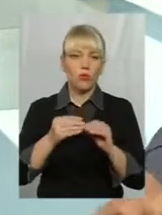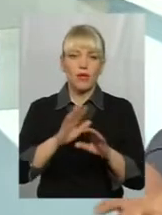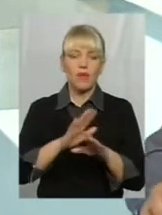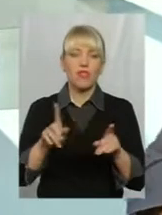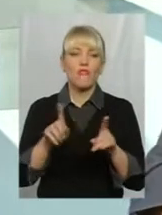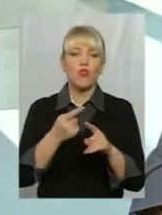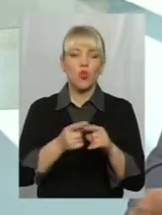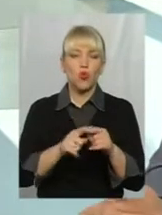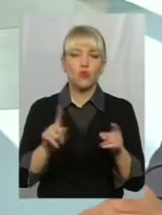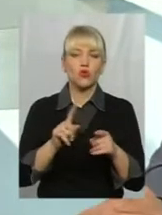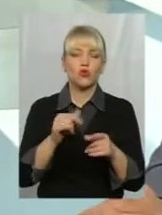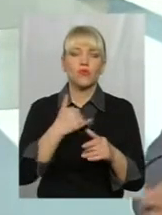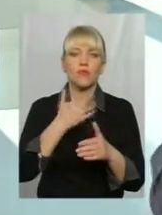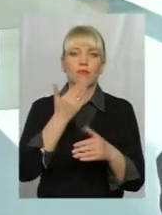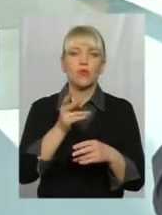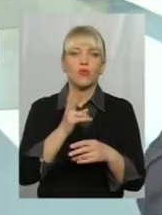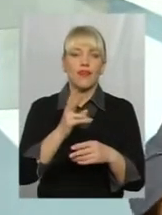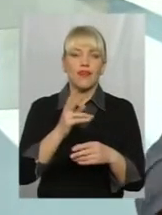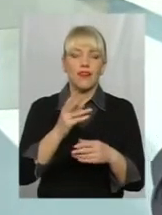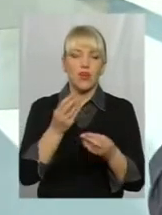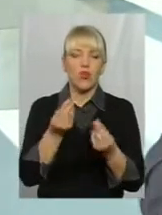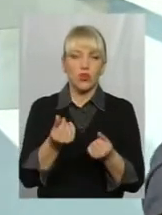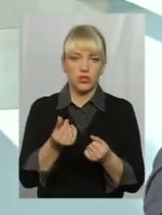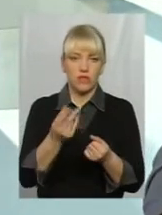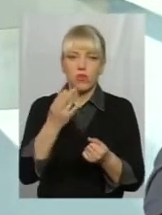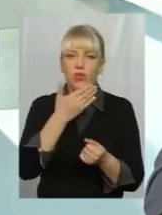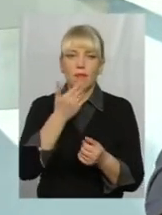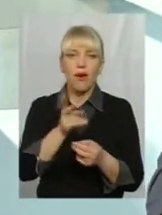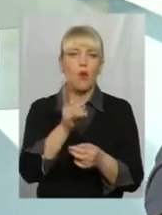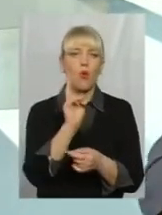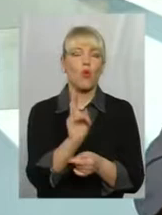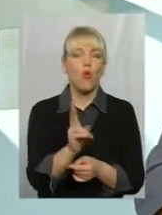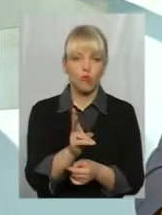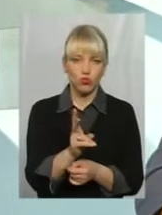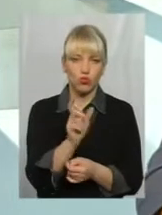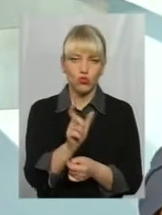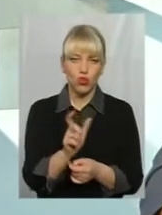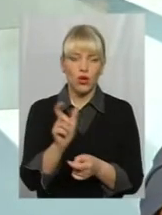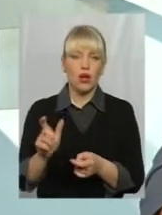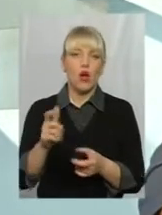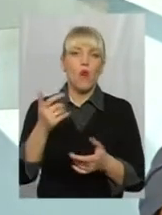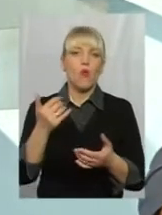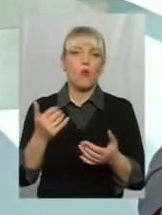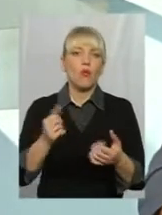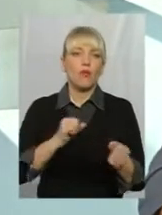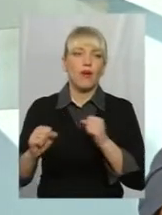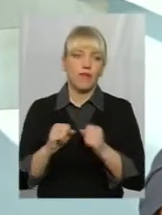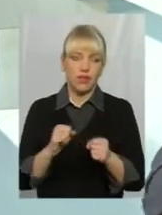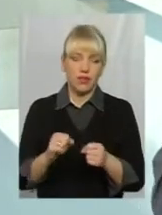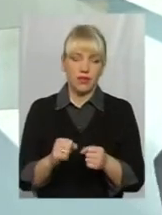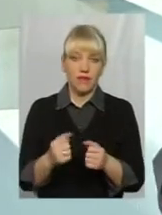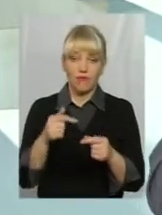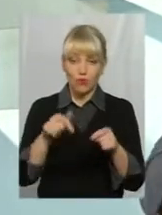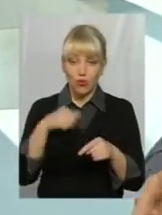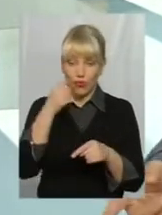нема кому ними ефективно управляти. Ну, от виділили великі кошти. Цього року, ну, я не знаю, мені здається, що цього року стільки коштів, скільки дав Кабмін,